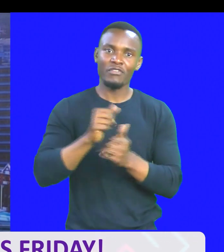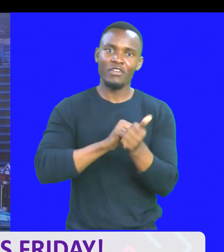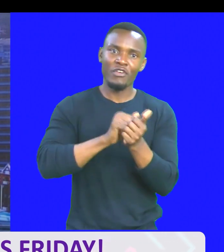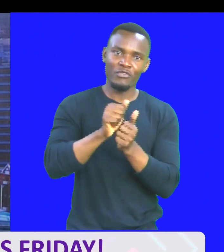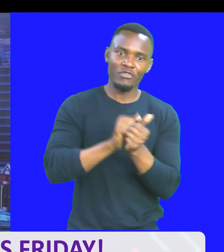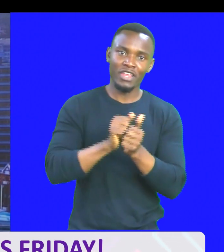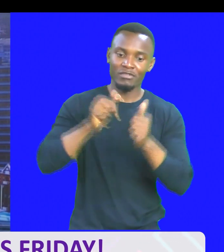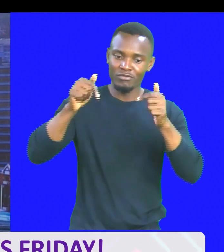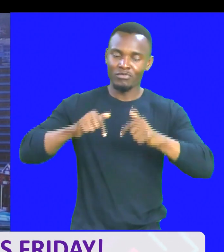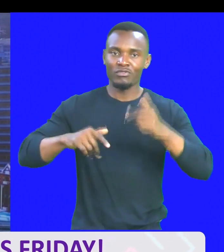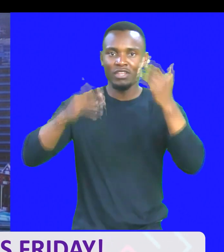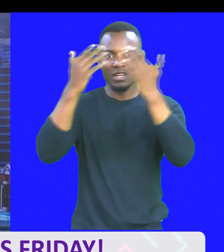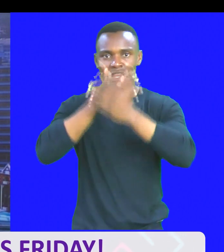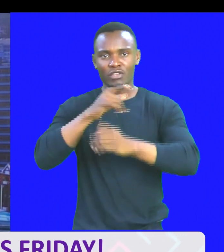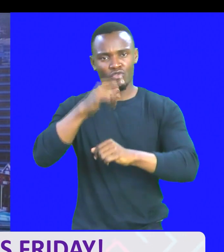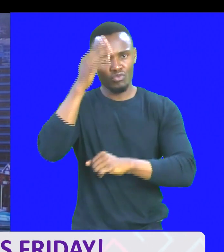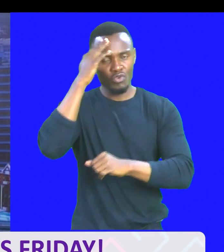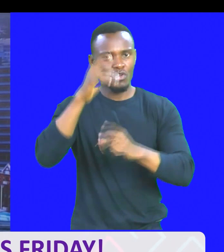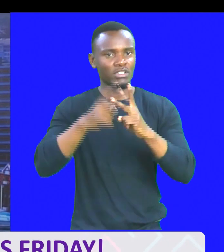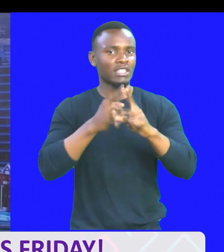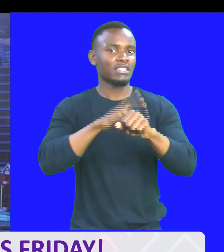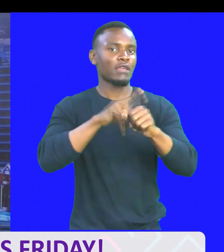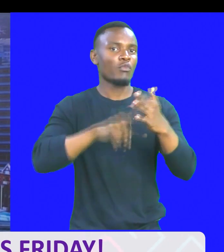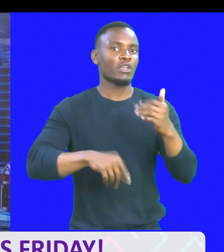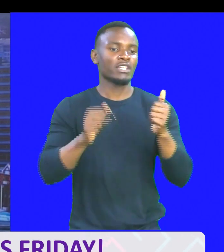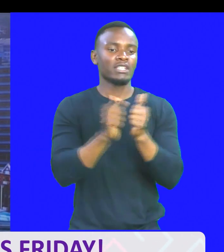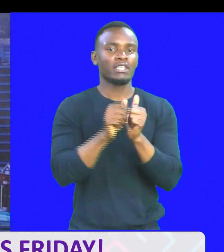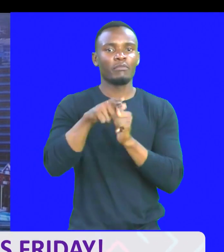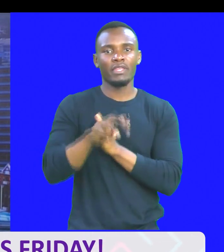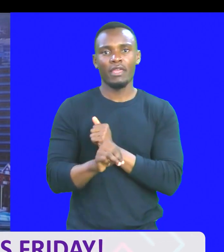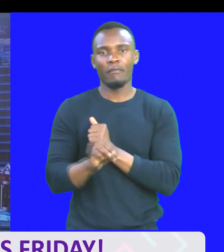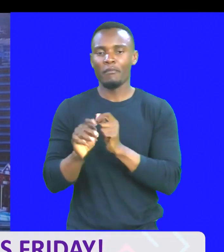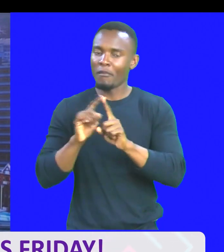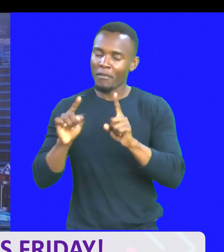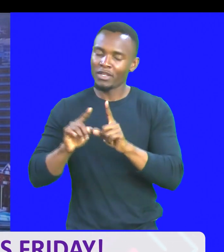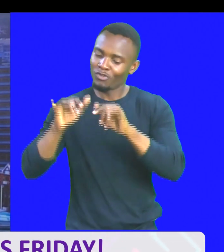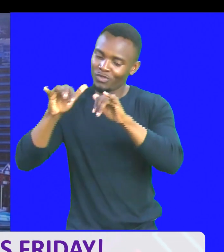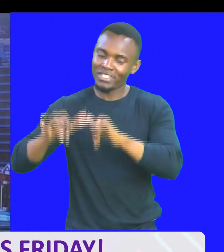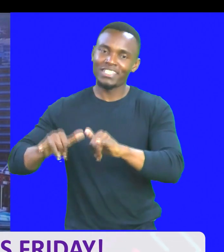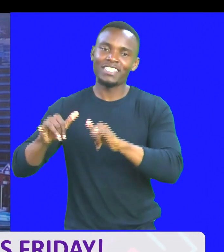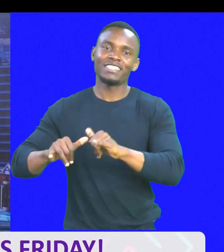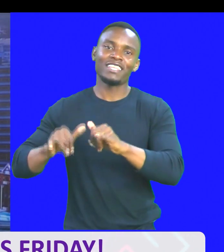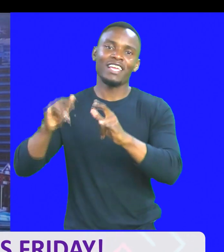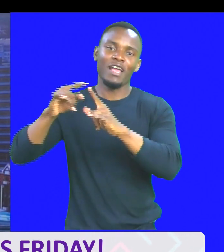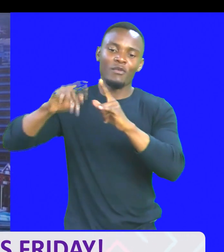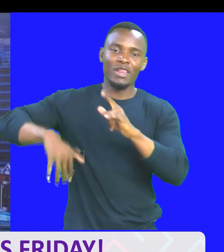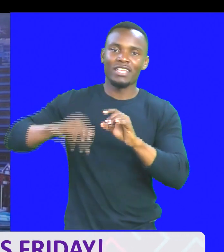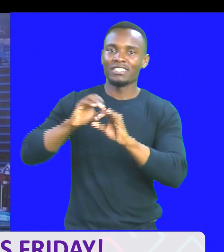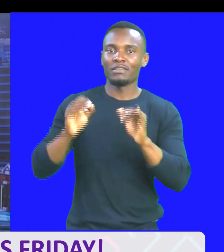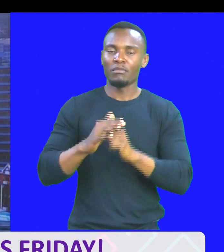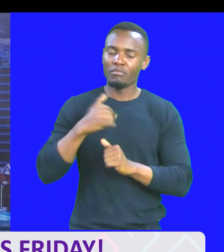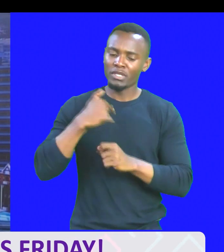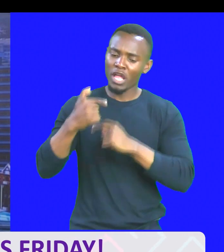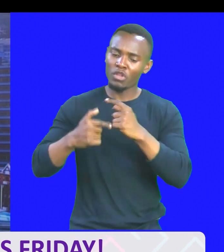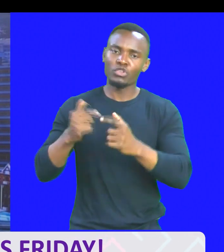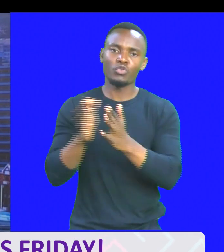Yani, tonight, unajia inazanga sane. Lakini, hatukeshi, lakini mpaka che. So, guess what? Nita kuwa na skuma tungomo.